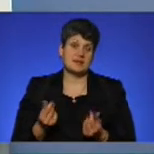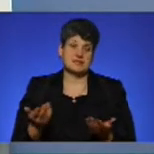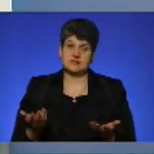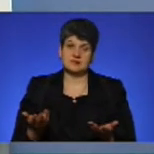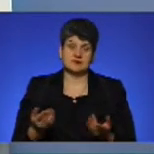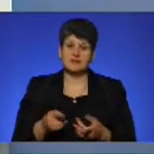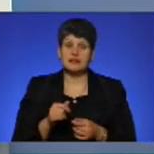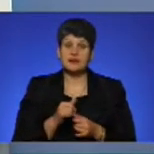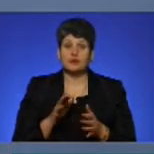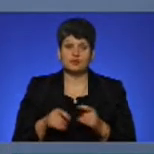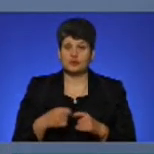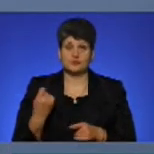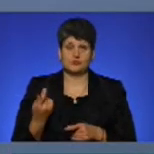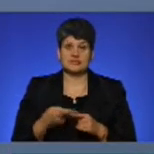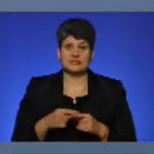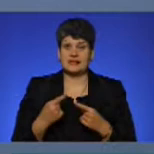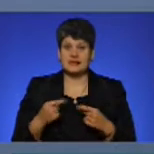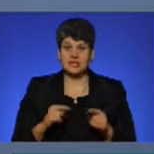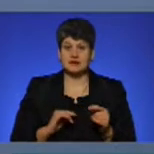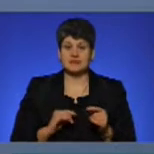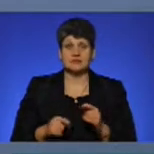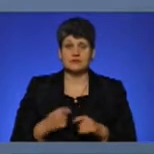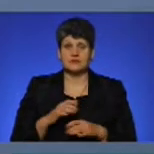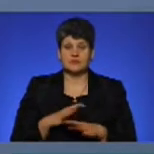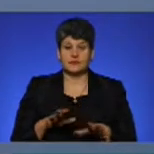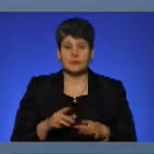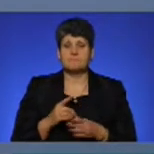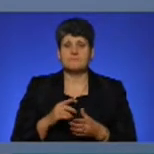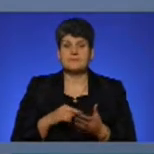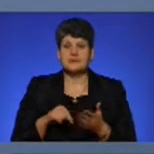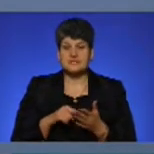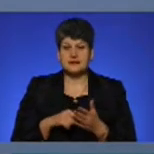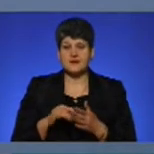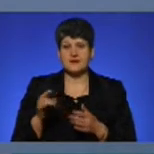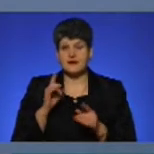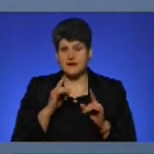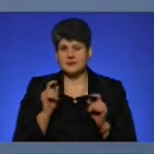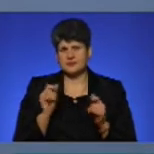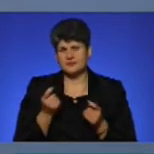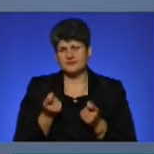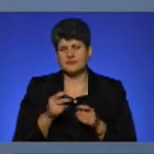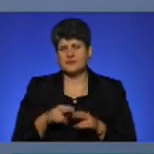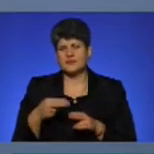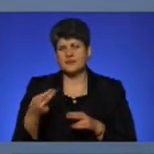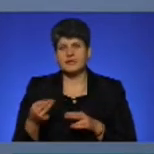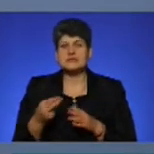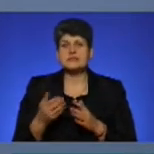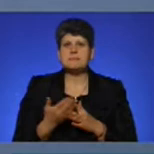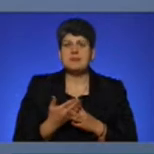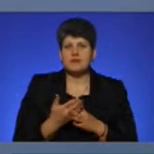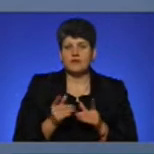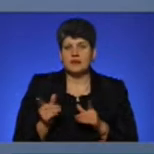бути збутковим, інакше це не бізнес. Тобто, так, міська рада, там, щось, епенну суму компенсовує, там, за пільгові перевезення.